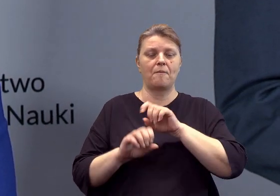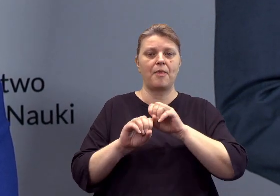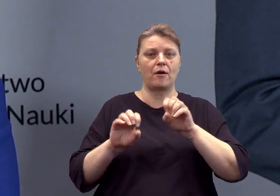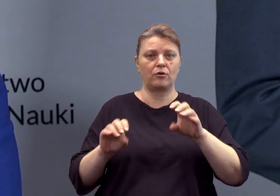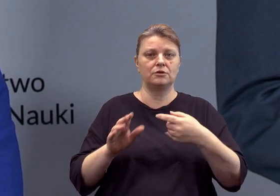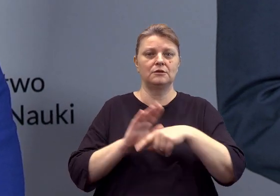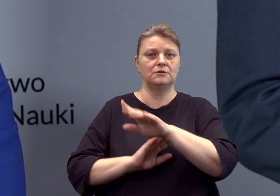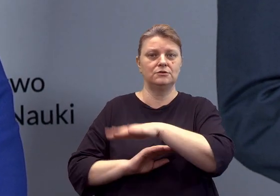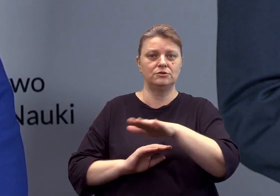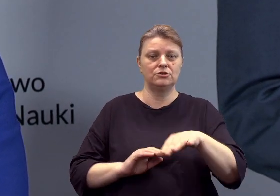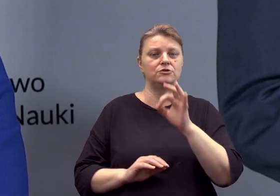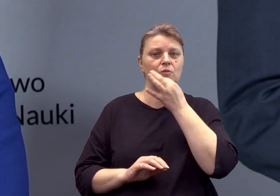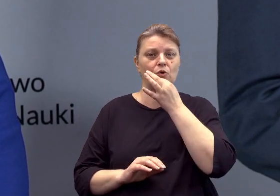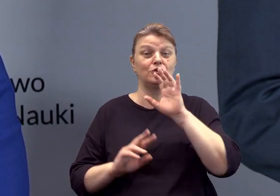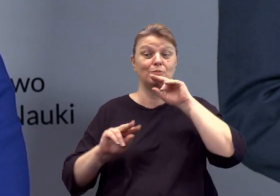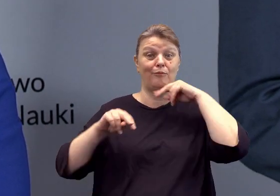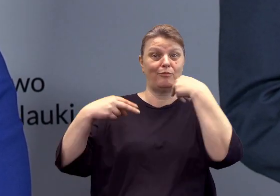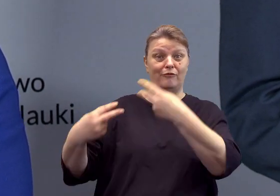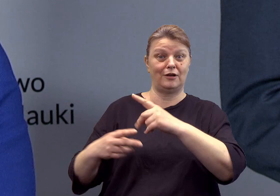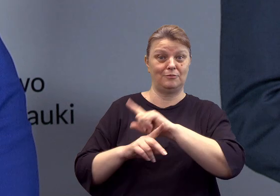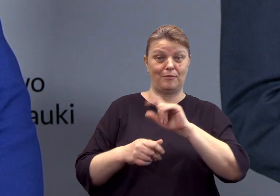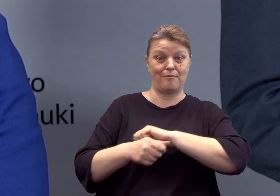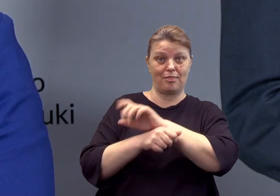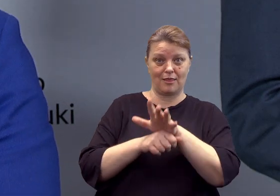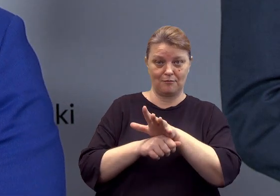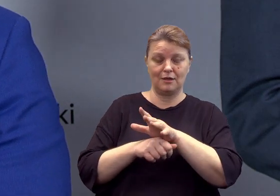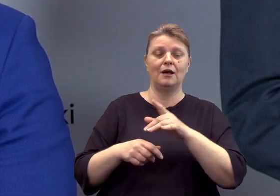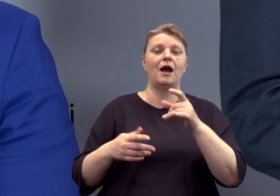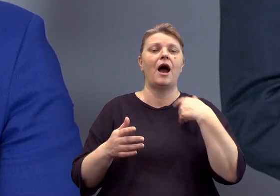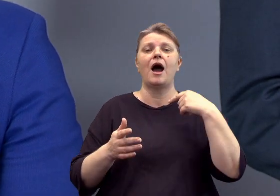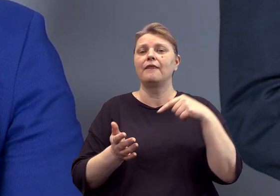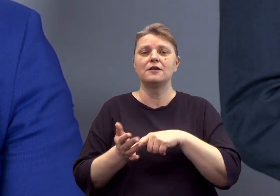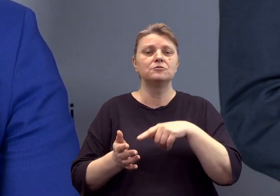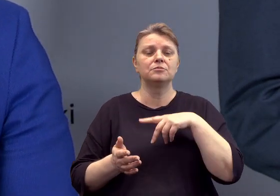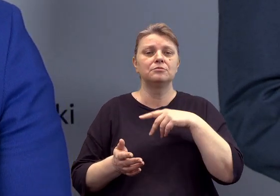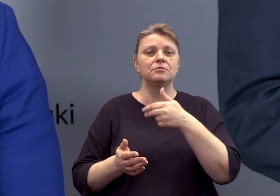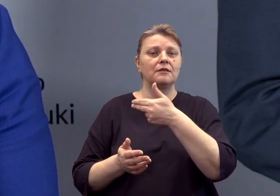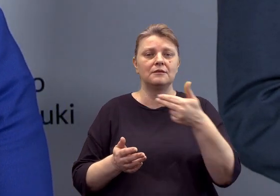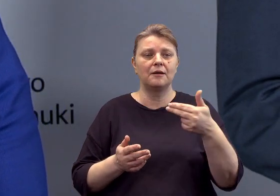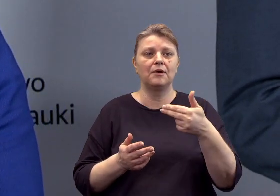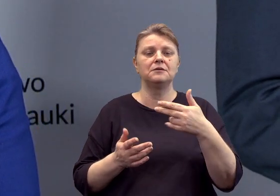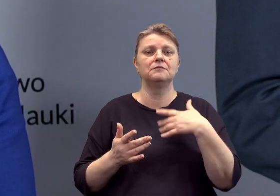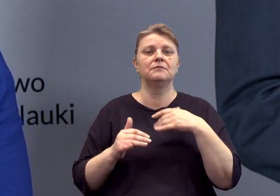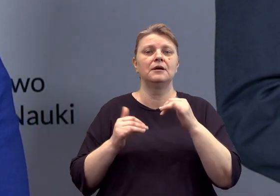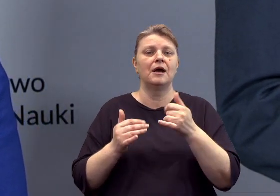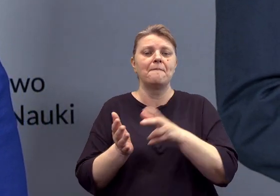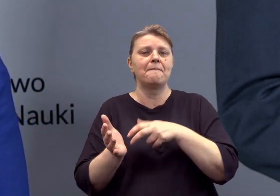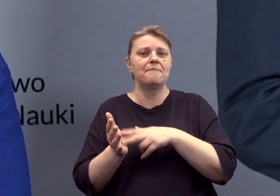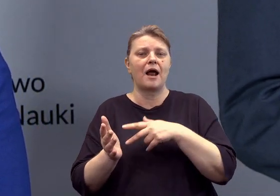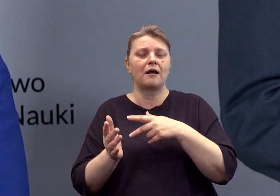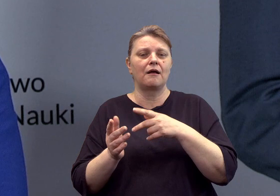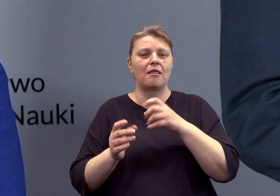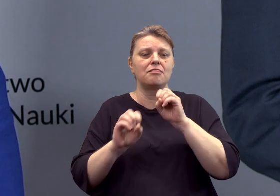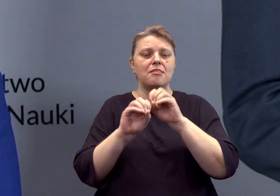dla dzieci i młodzieży i po powrocie po pandemii padła też kwestia braku nauczycieli w kształceniu zawodowym.